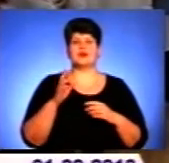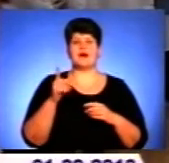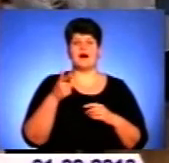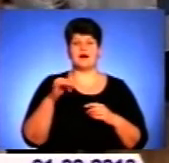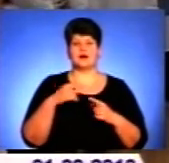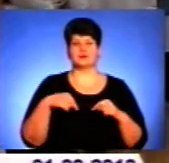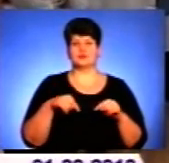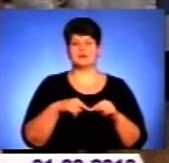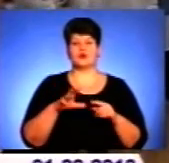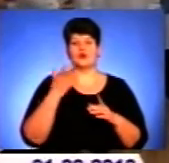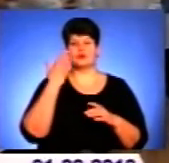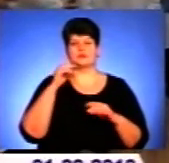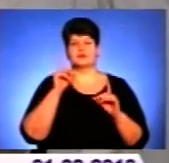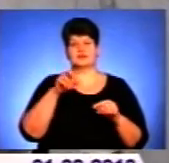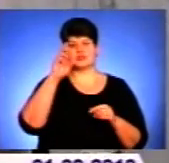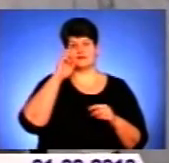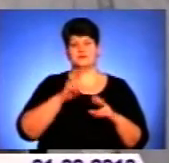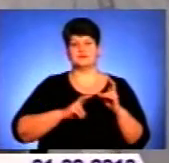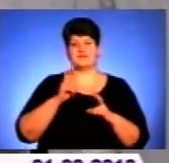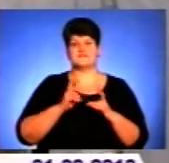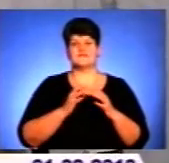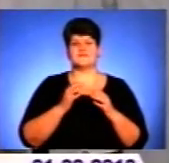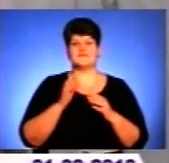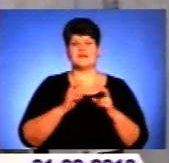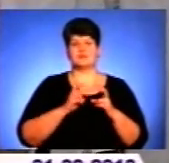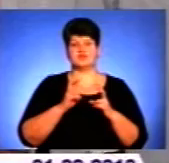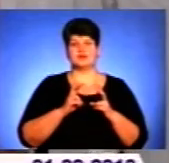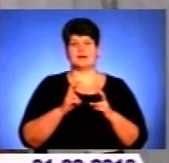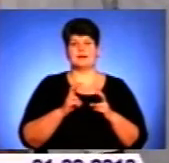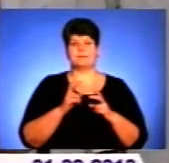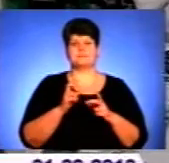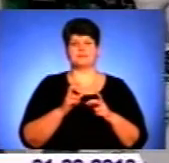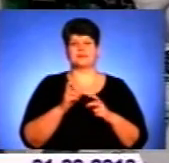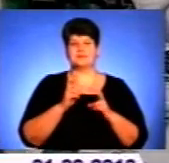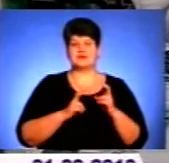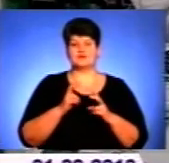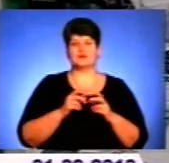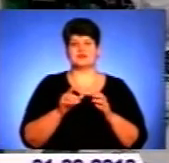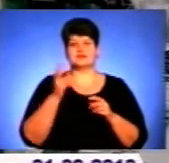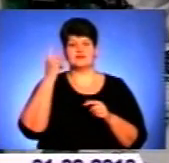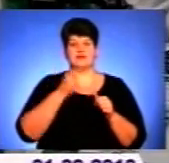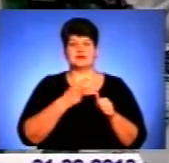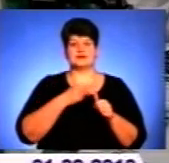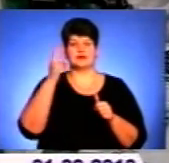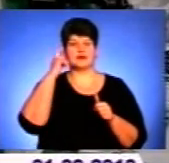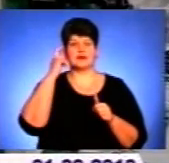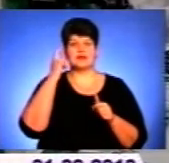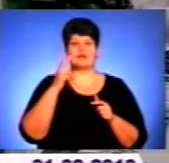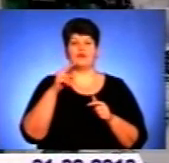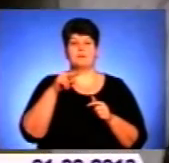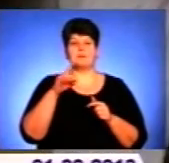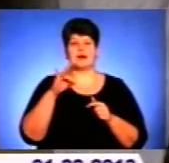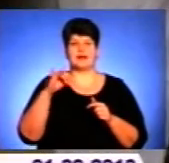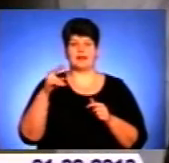відвідання державного підприємства «Виробниче об'єднання Київприлад». Це передбачено державною програмою активізації розвитку